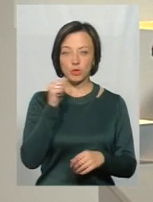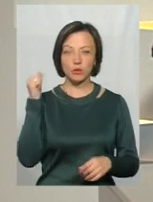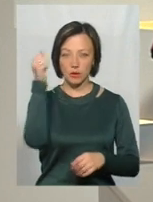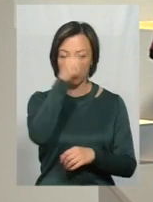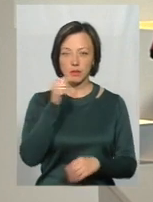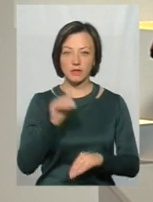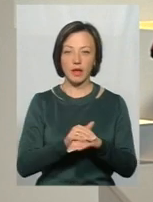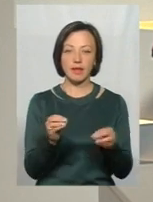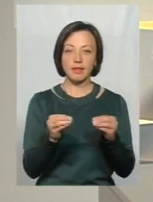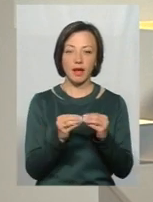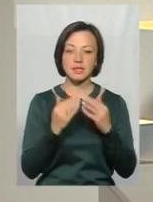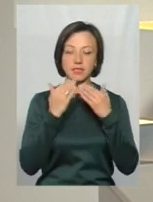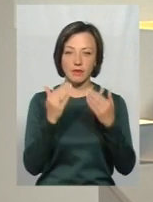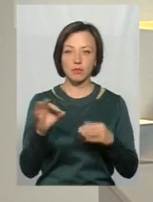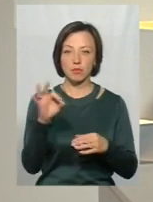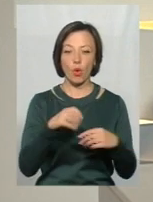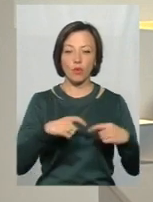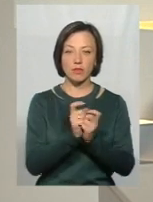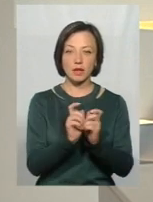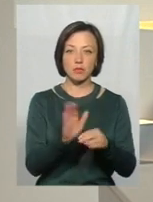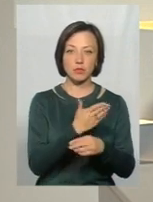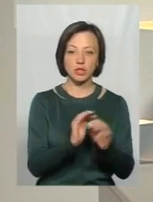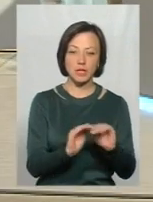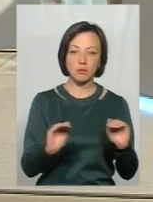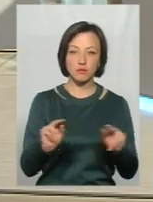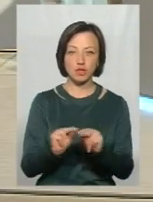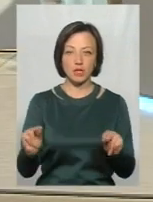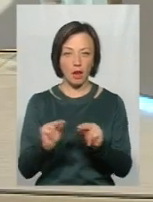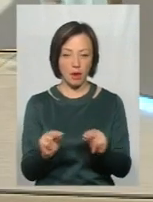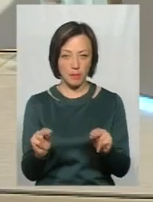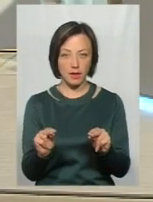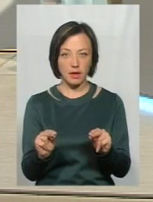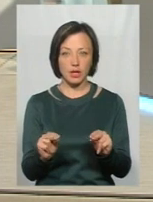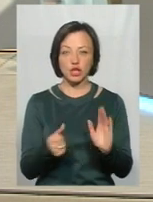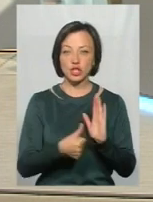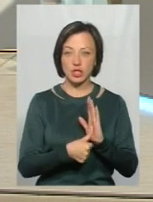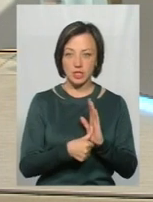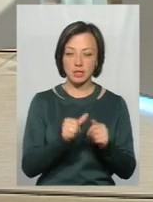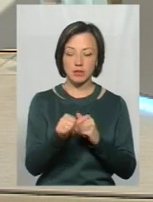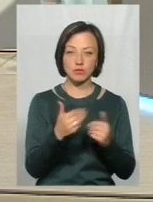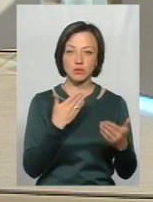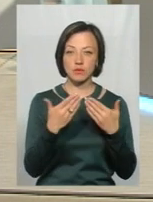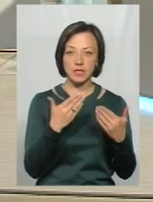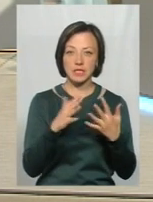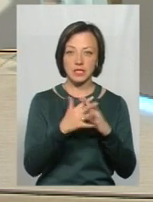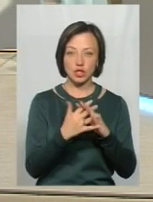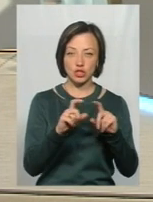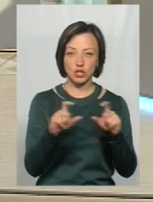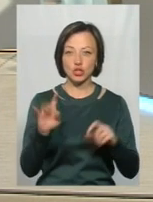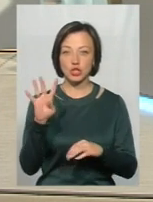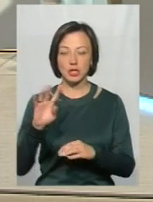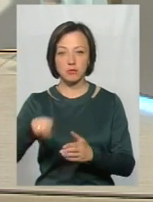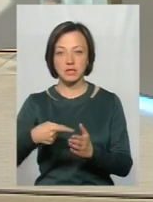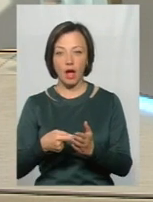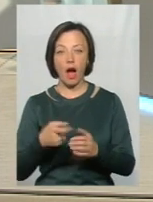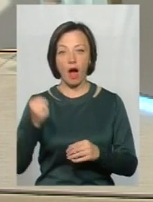зафіксовано 10 звернень стосовно конфліктів між учнями і вчителями. Шість із них стосувалися сільських шкіл і чотири міських.